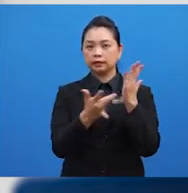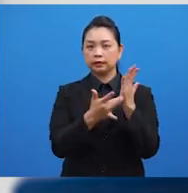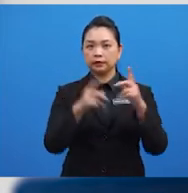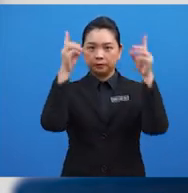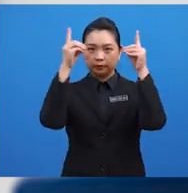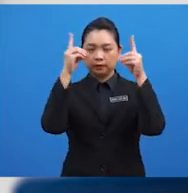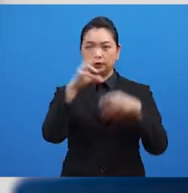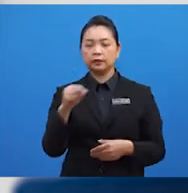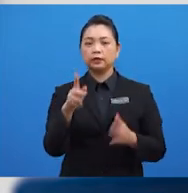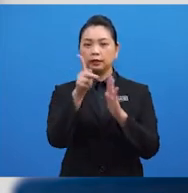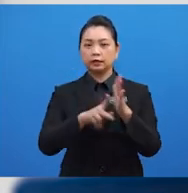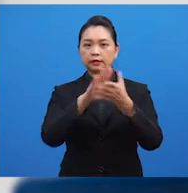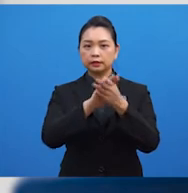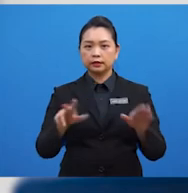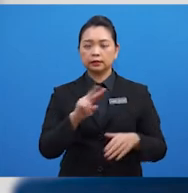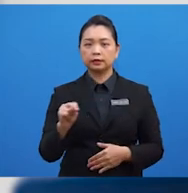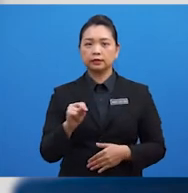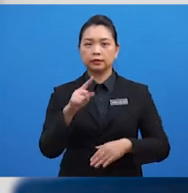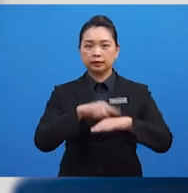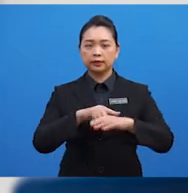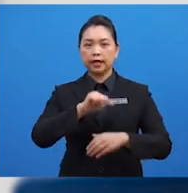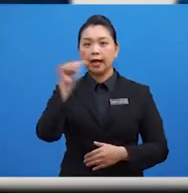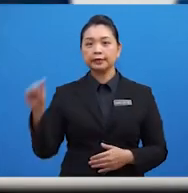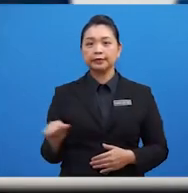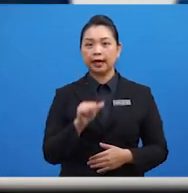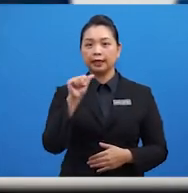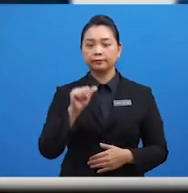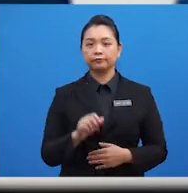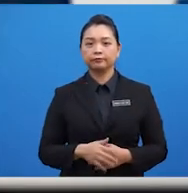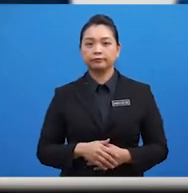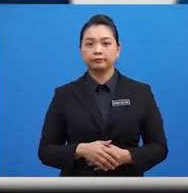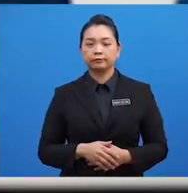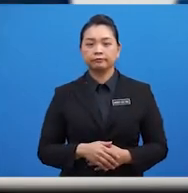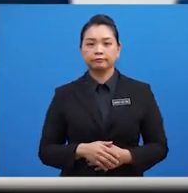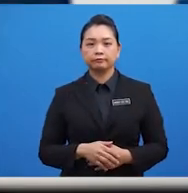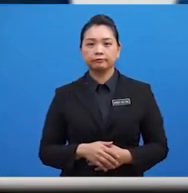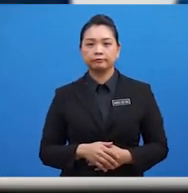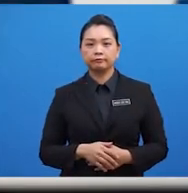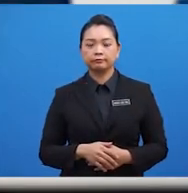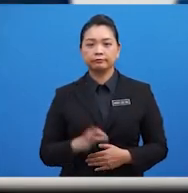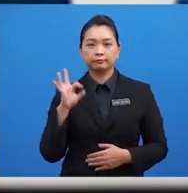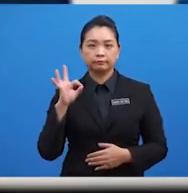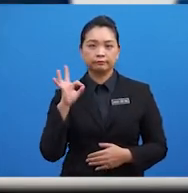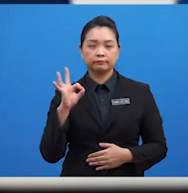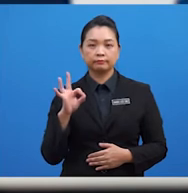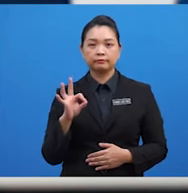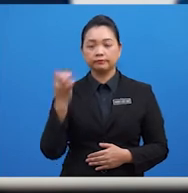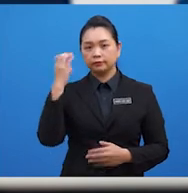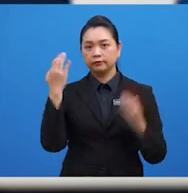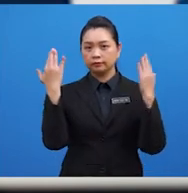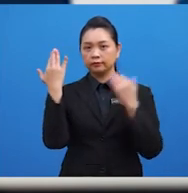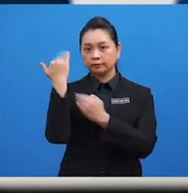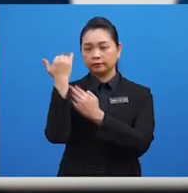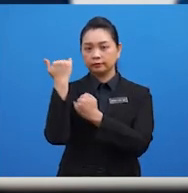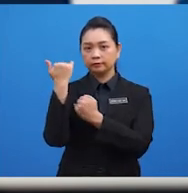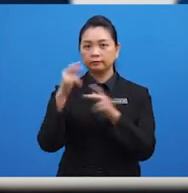pendidikan dan keselamatan di ASEAN. Okey, pelajar-pelajar, cikgu harap pelajar-pelajar